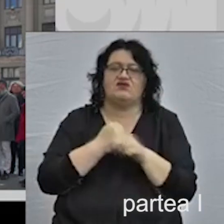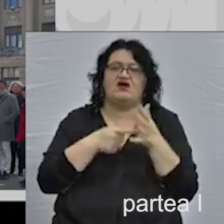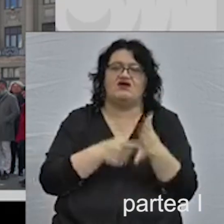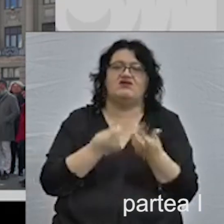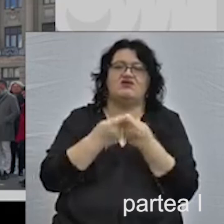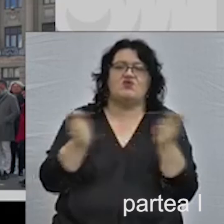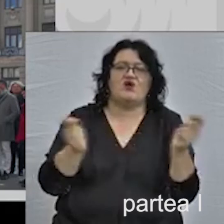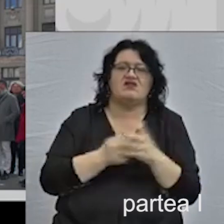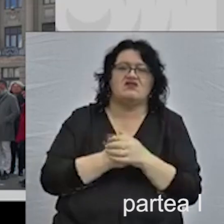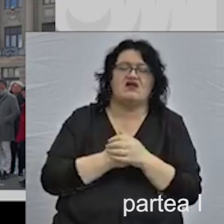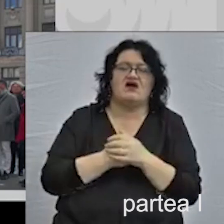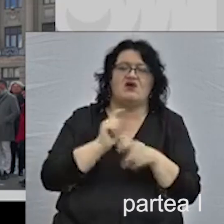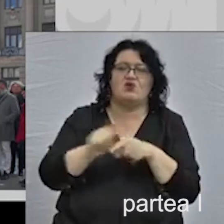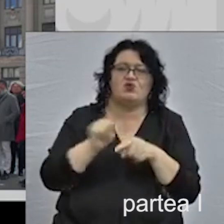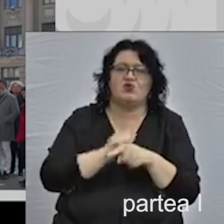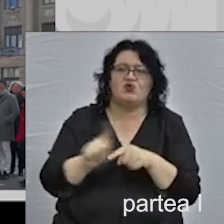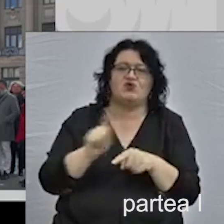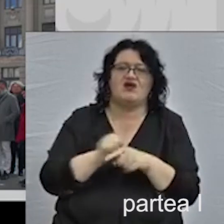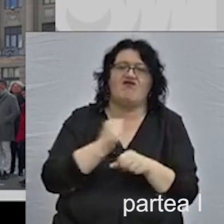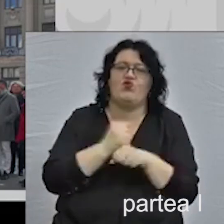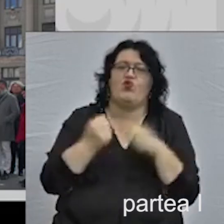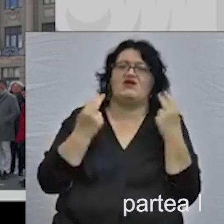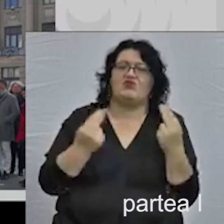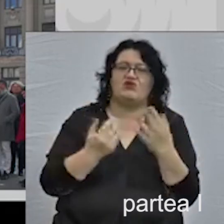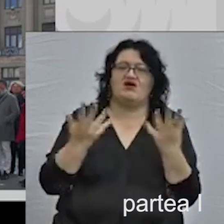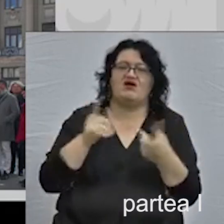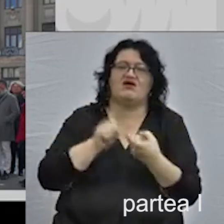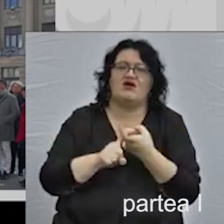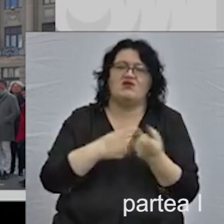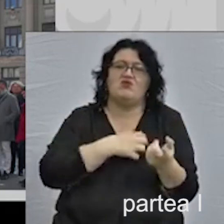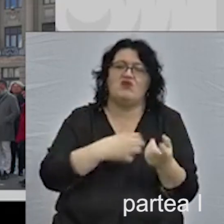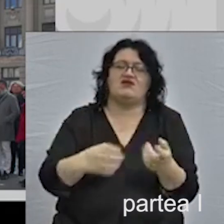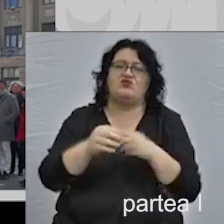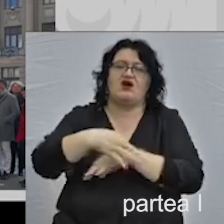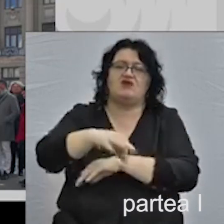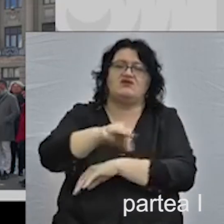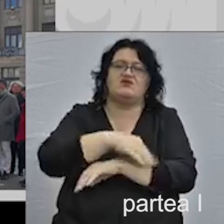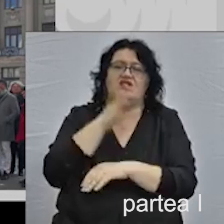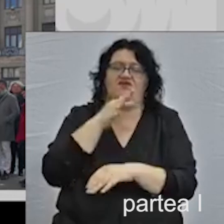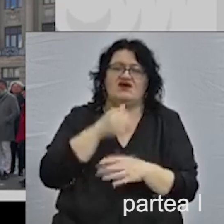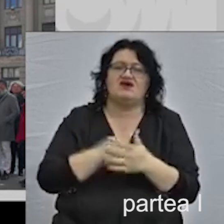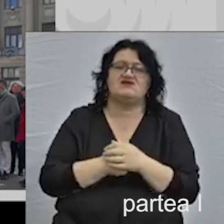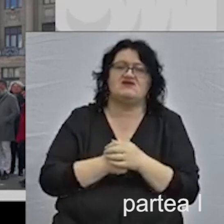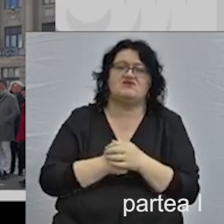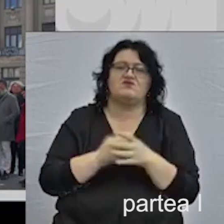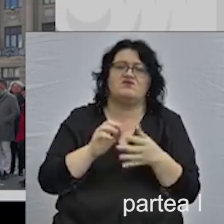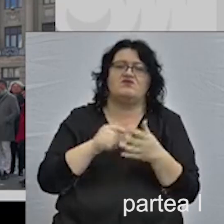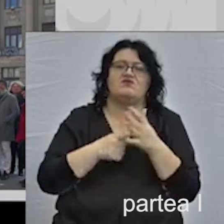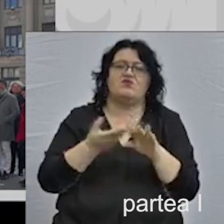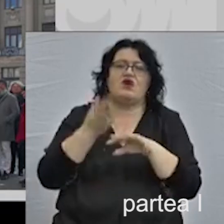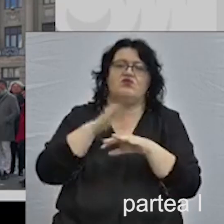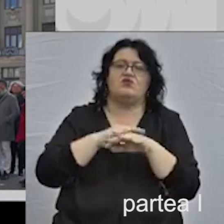toate elementele foarte importante care țin de patrimoniu arhitectural evreiesc. Ai în speț